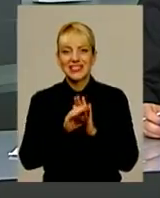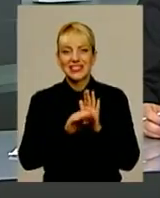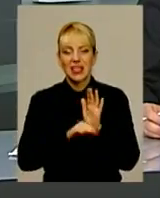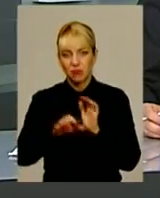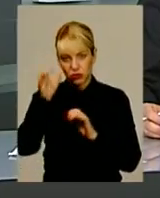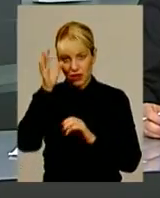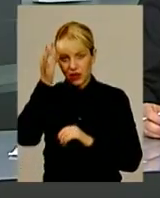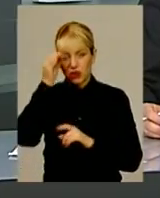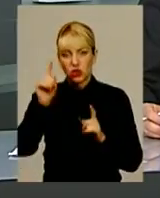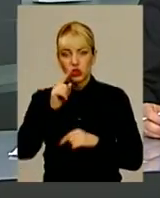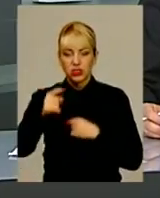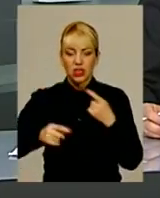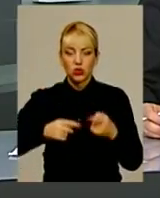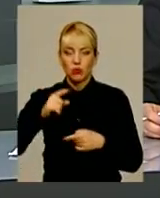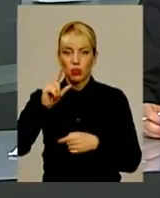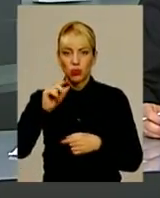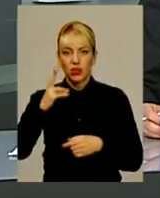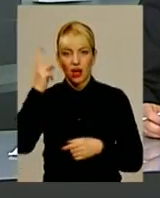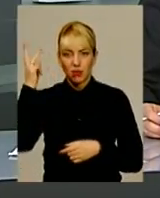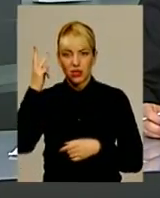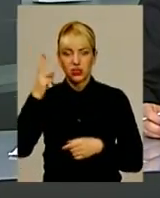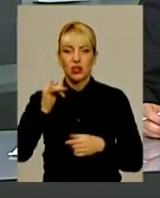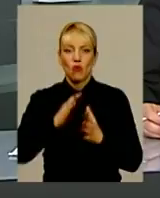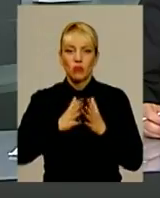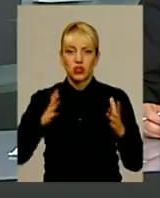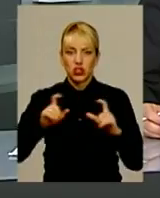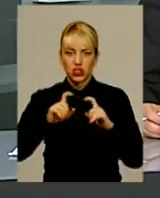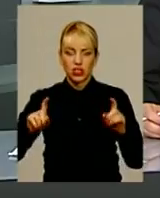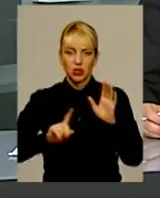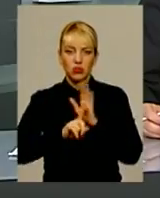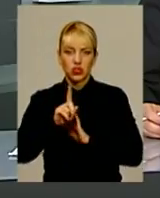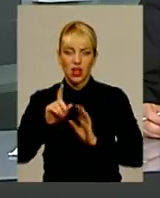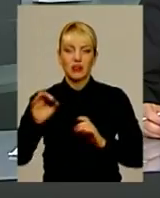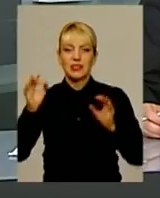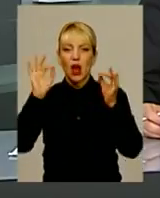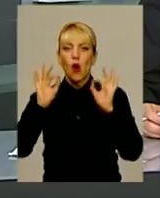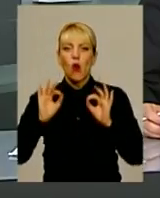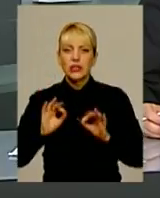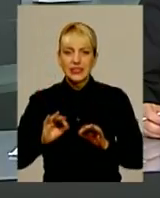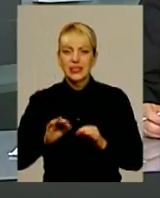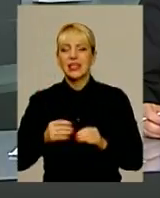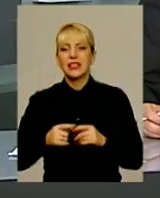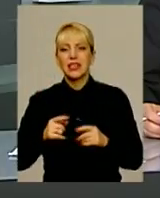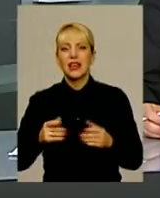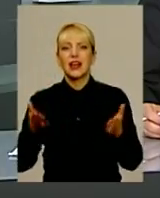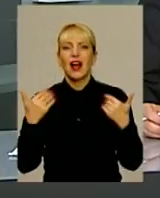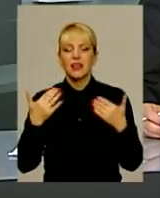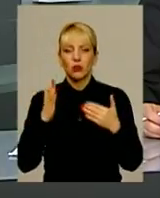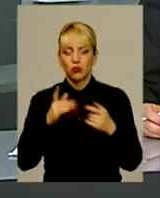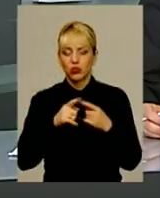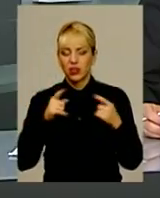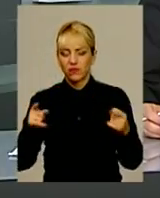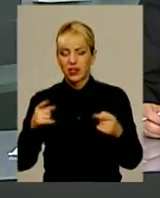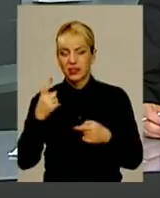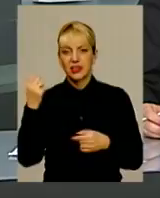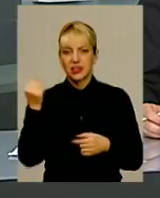нагадаю, що з наступного понеділка на Хмельниччині у більшості шкіл розпочинаються осінні канікули. Вони триватимуть тиждень до 30